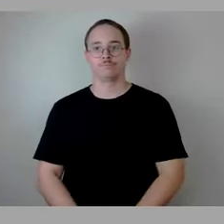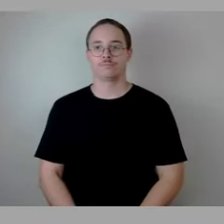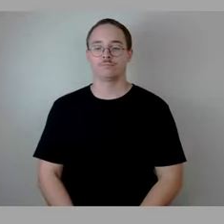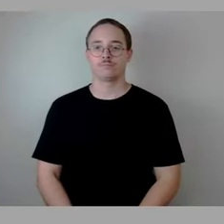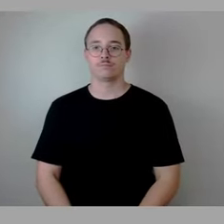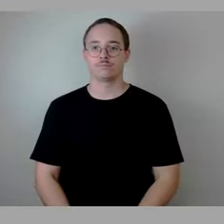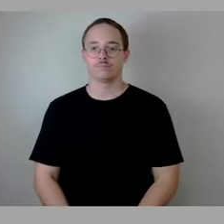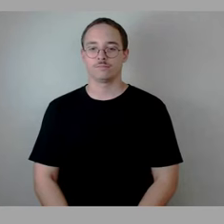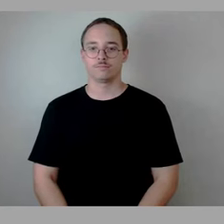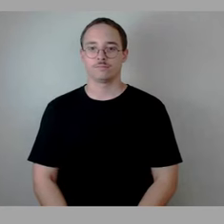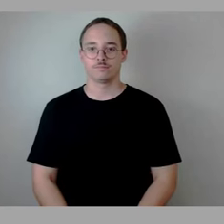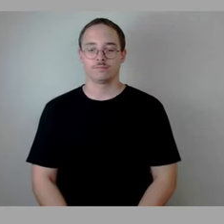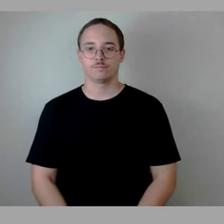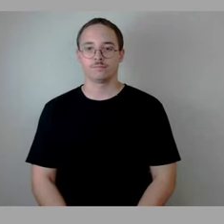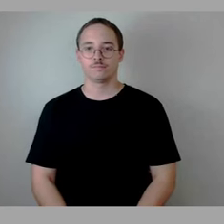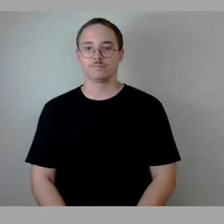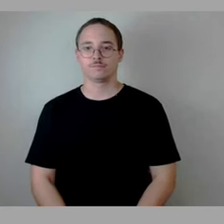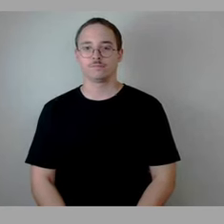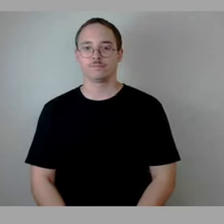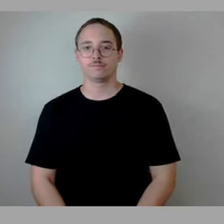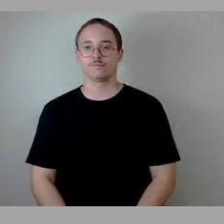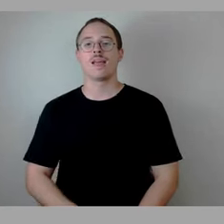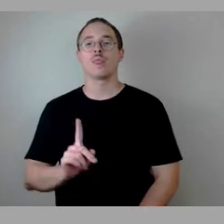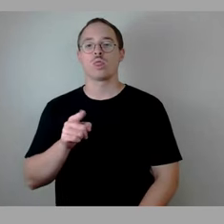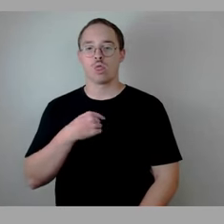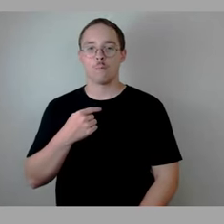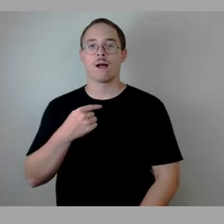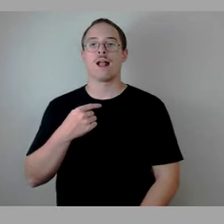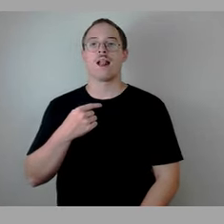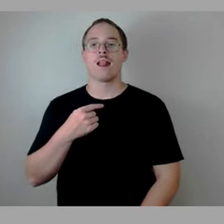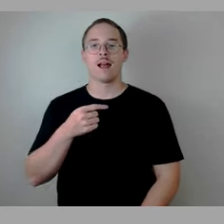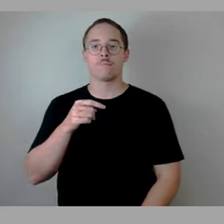Und die Maschine noch mal wecken dazu, zum Abstimmen.